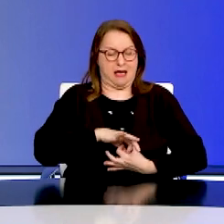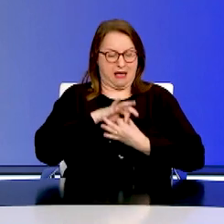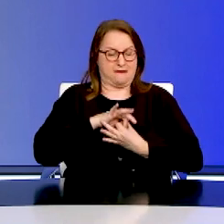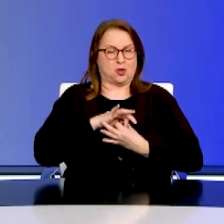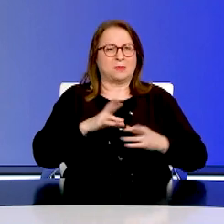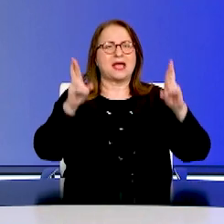Παντού στον κόσμο. Υπότιτλοι